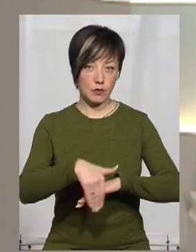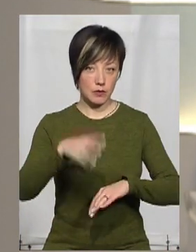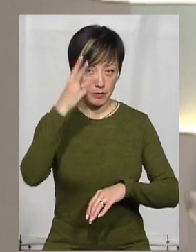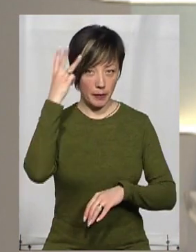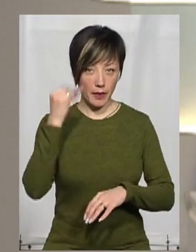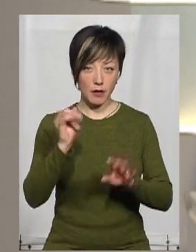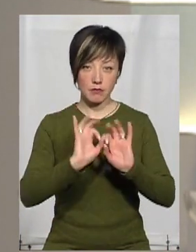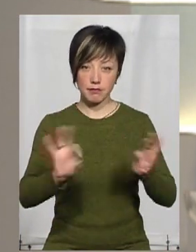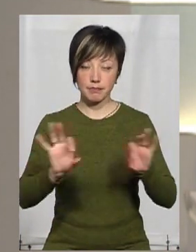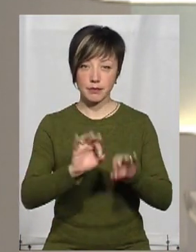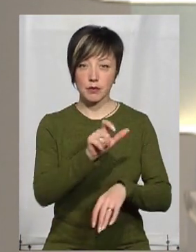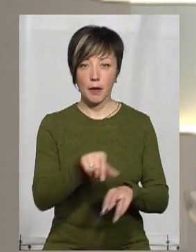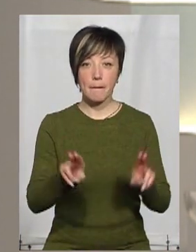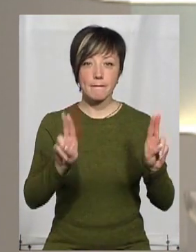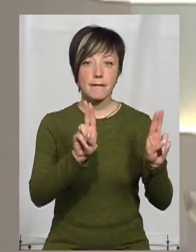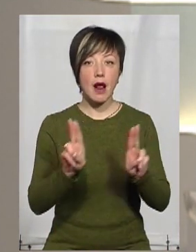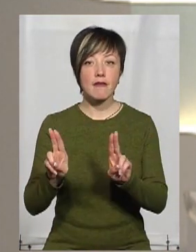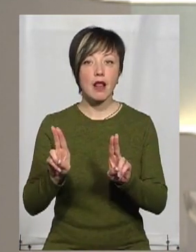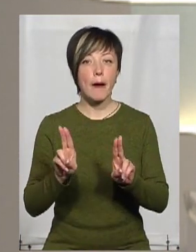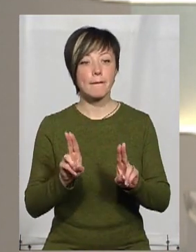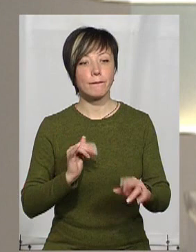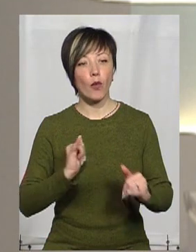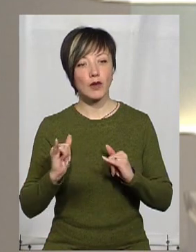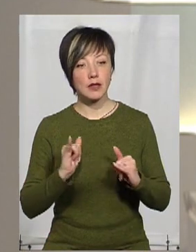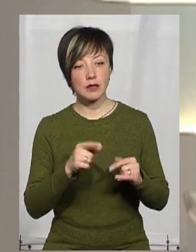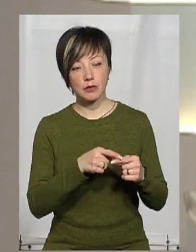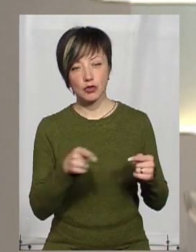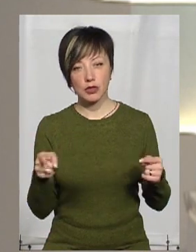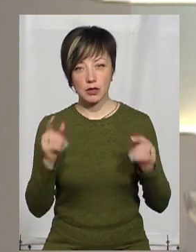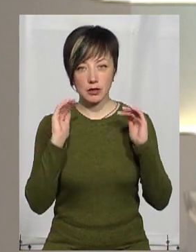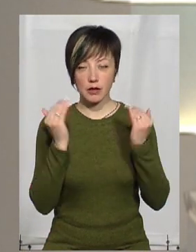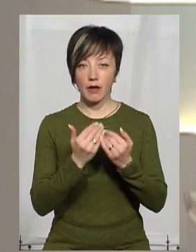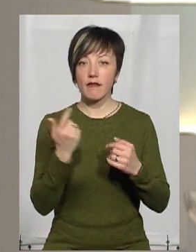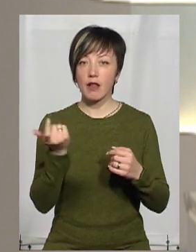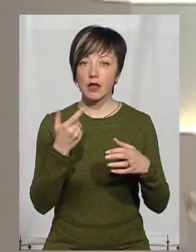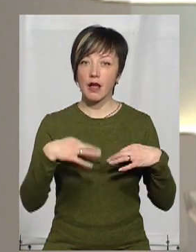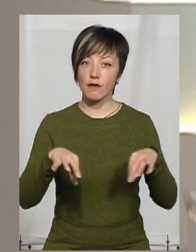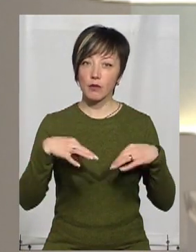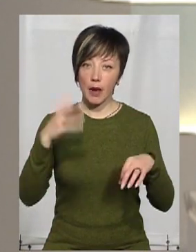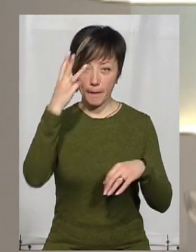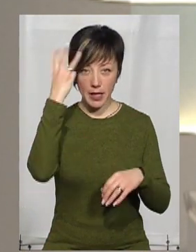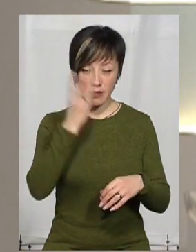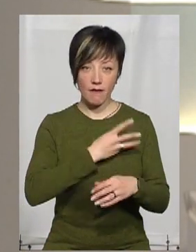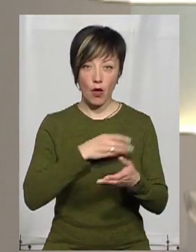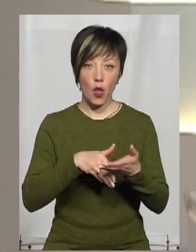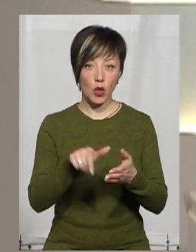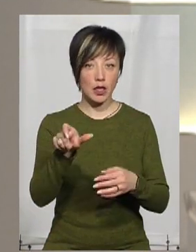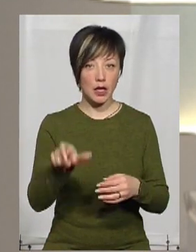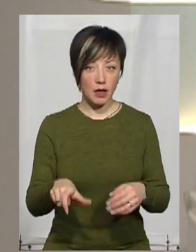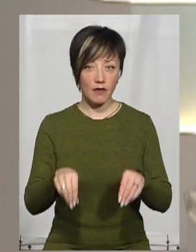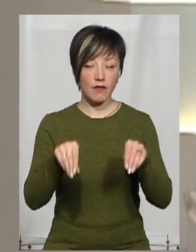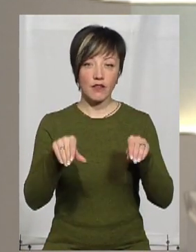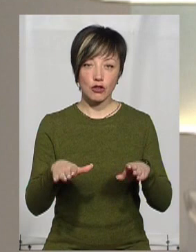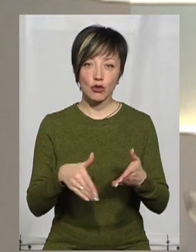людей про правила поведінки під час карантину. Власник автомобіля – хмельницький волонтер, котрий таким